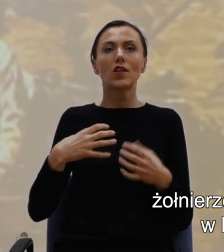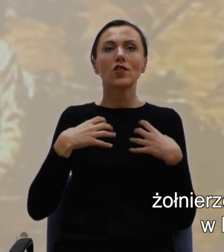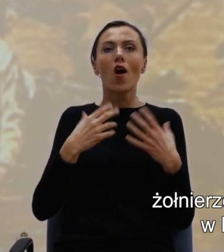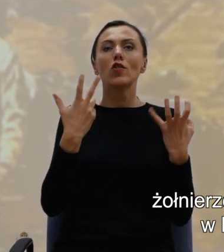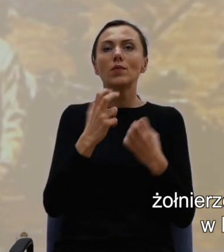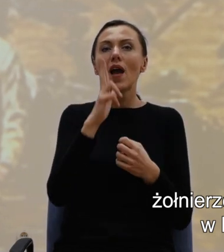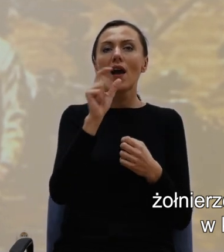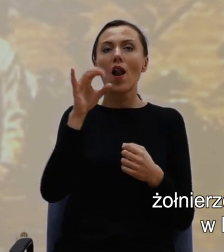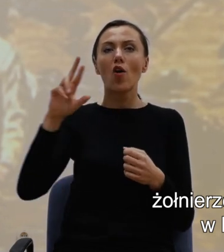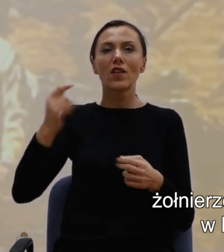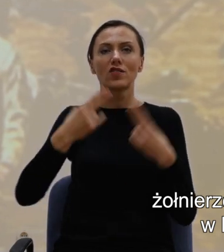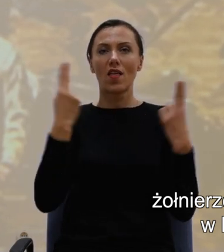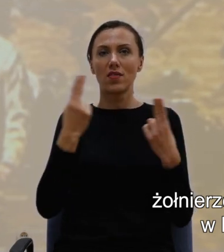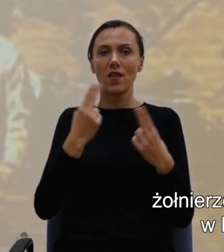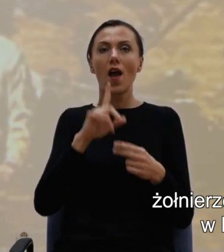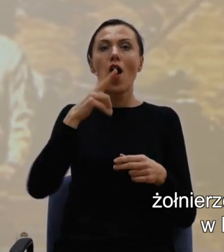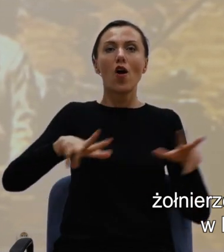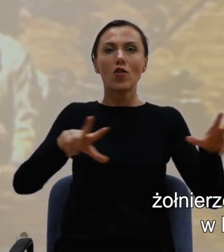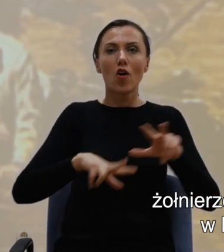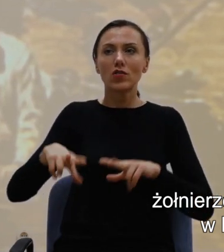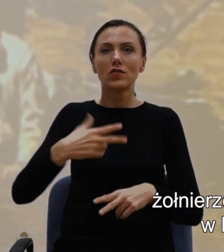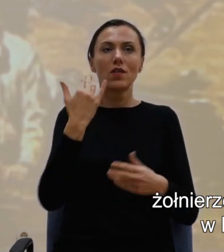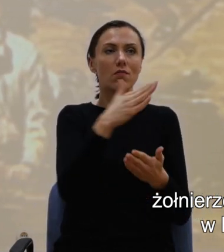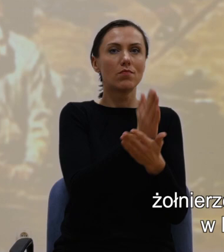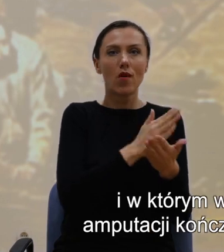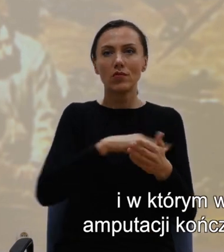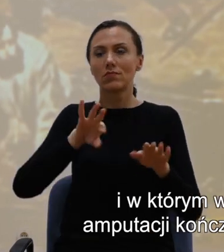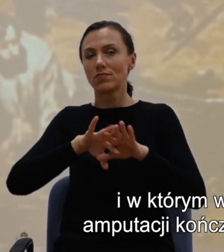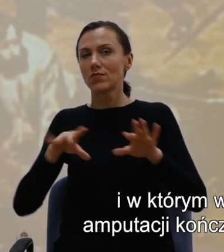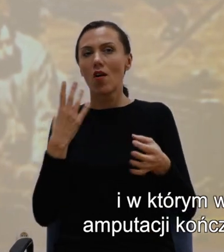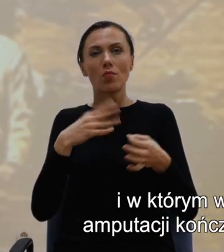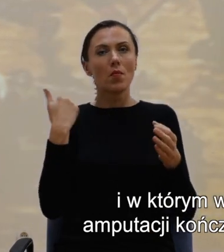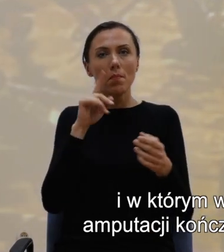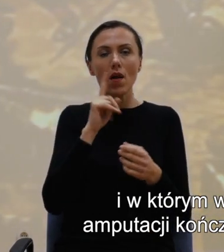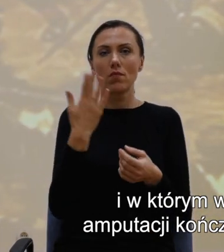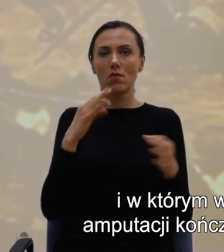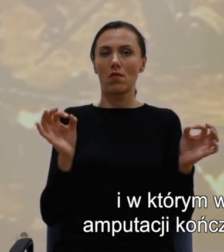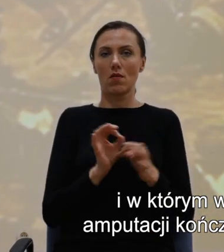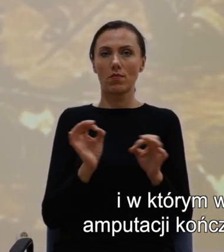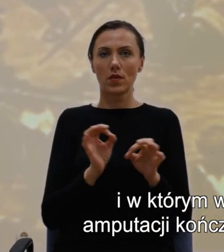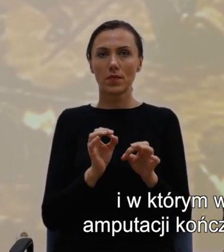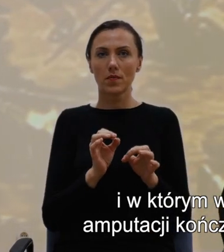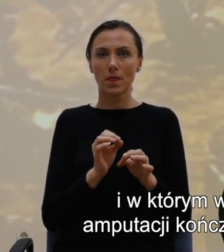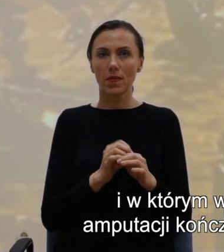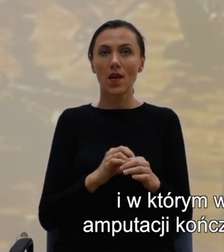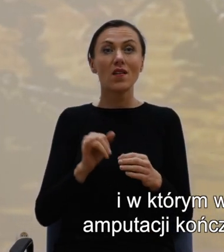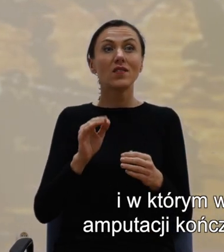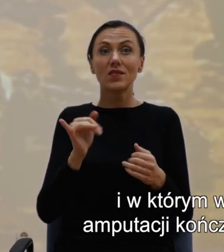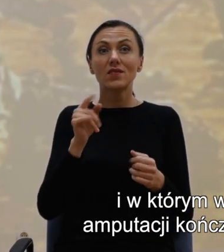kalorii dziennie, w którym rodziny były podzielone i w którym w sposób